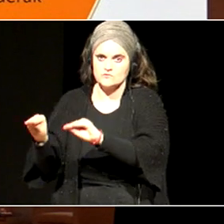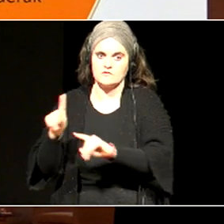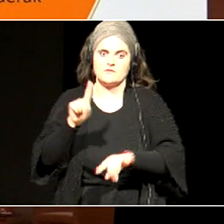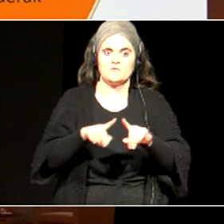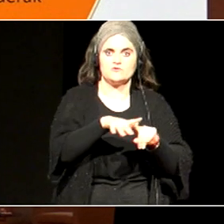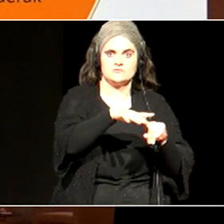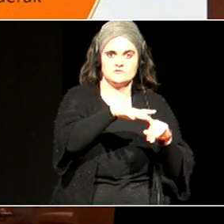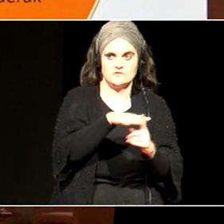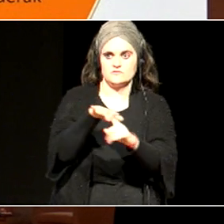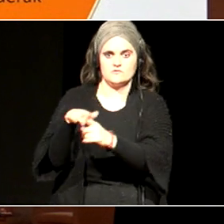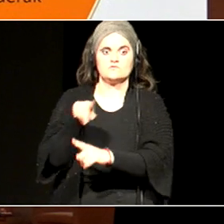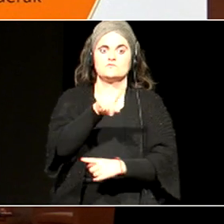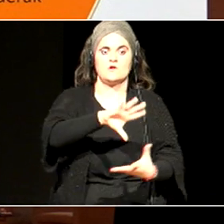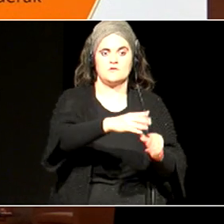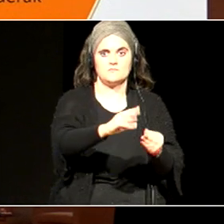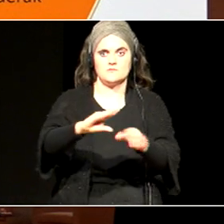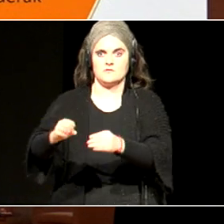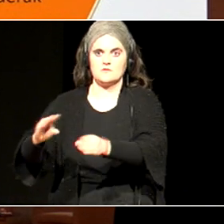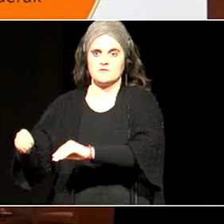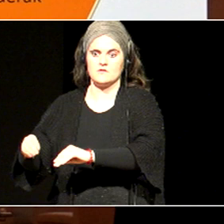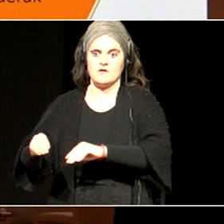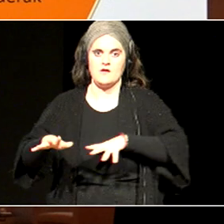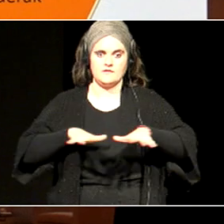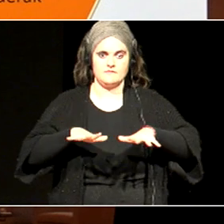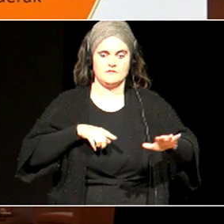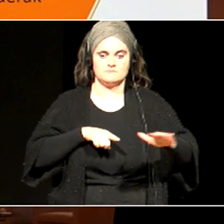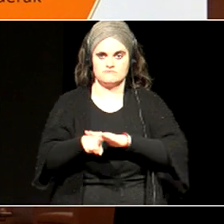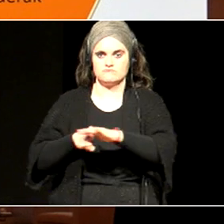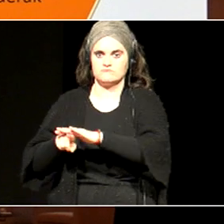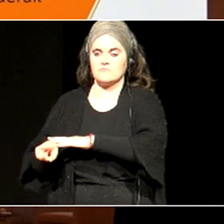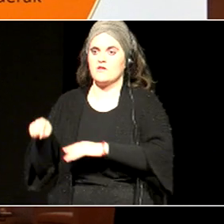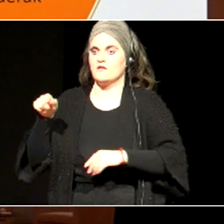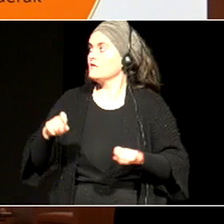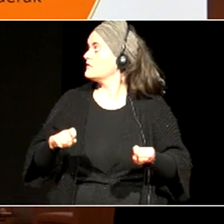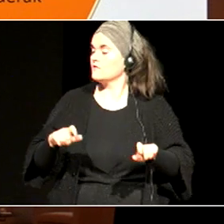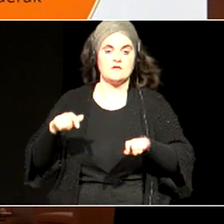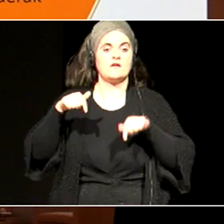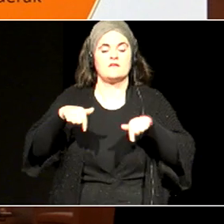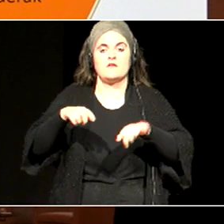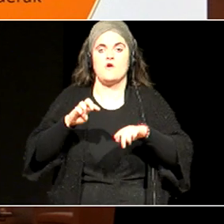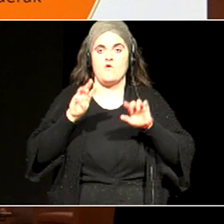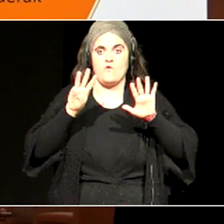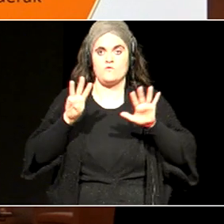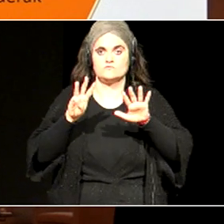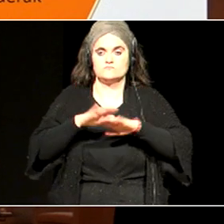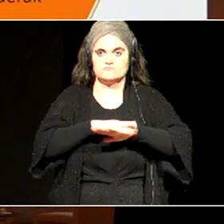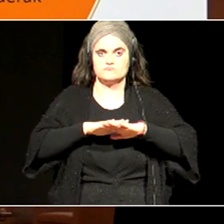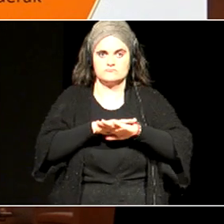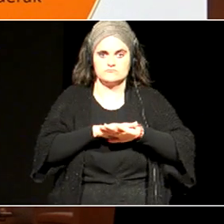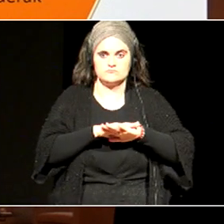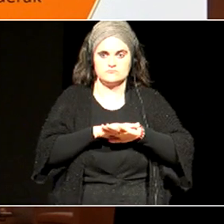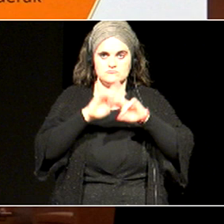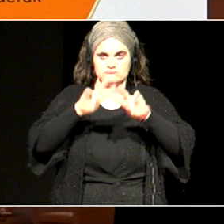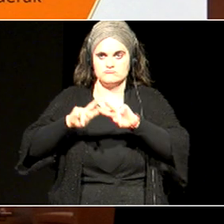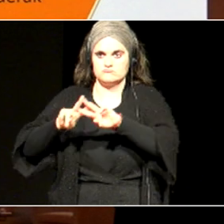nola ez, elburuak, eta jarduerak garatzea. Hemen, sortzitu, zutabe ikusi ditugu, eta ikastetze bakoitza, kastertu beharko du,